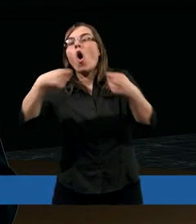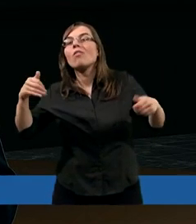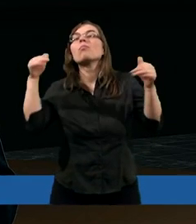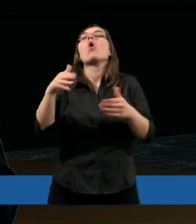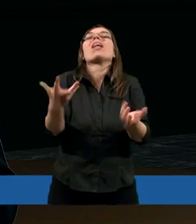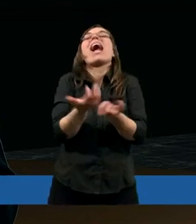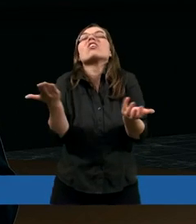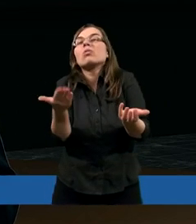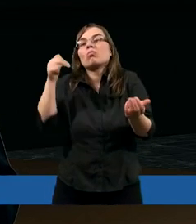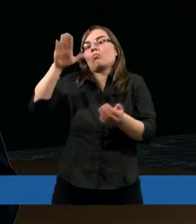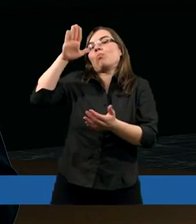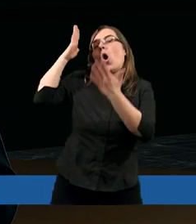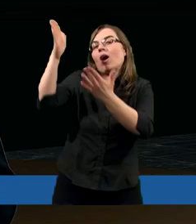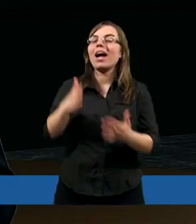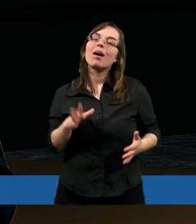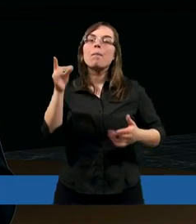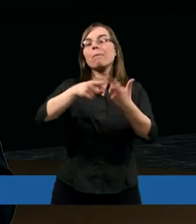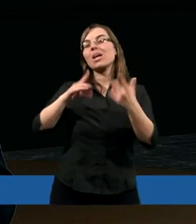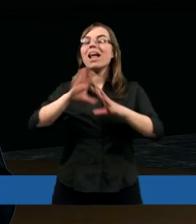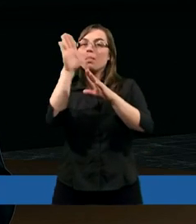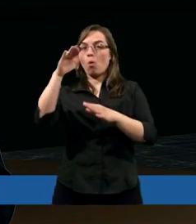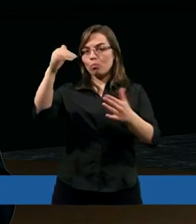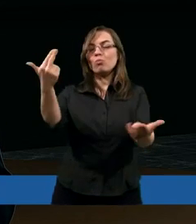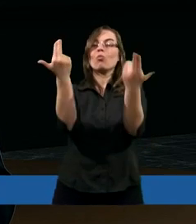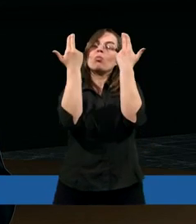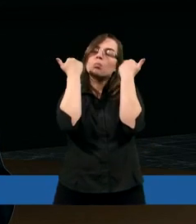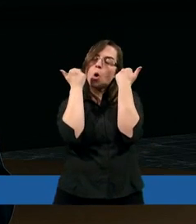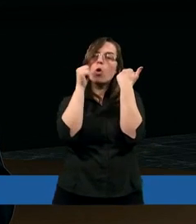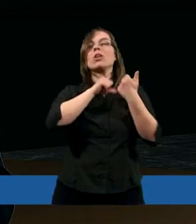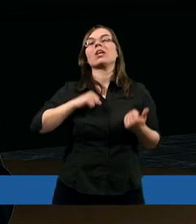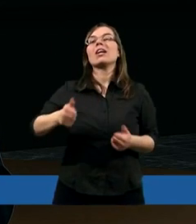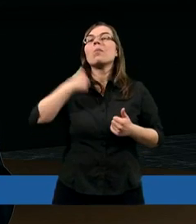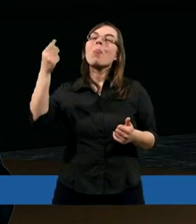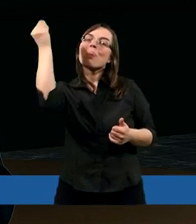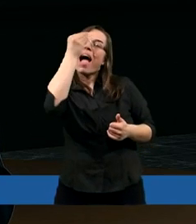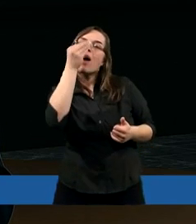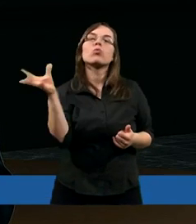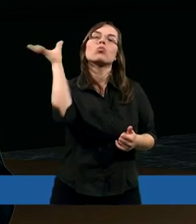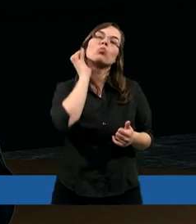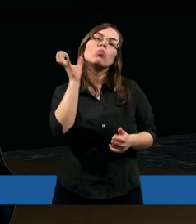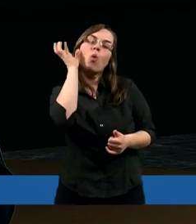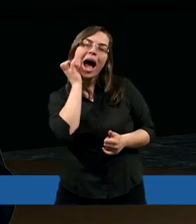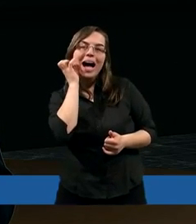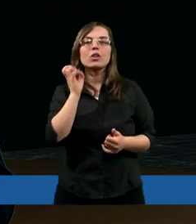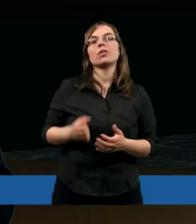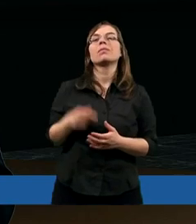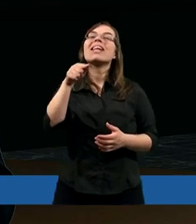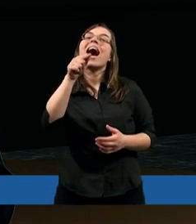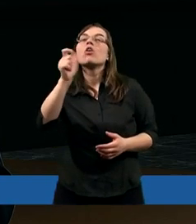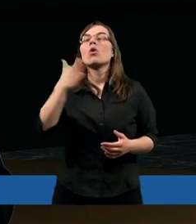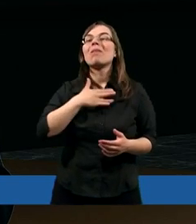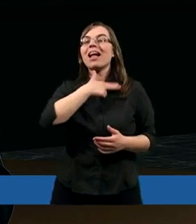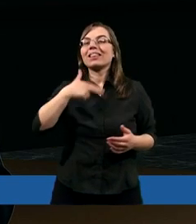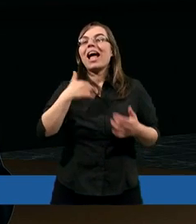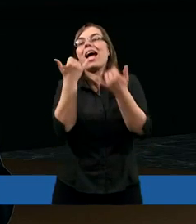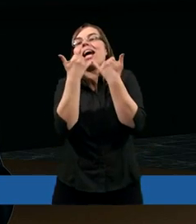znaleźć u Boga. Bo żeby się przed Bogiem upokorzyć i żeby nauczyć się słuchać tego, co